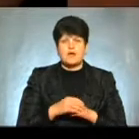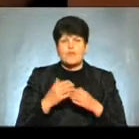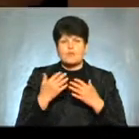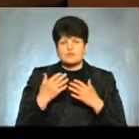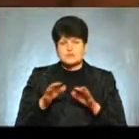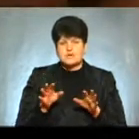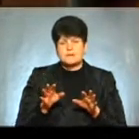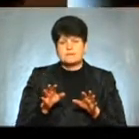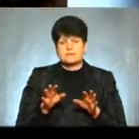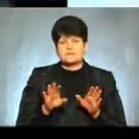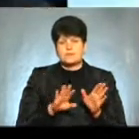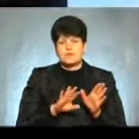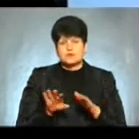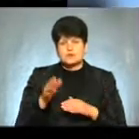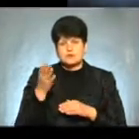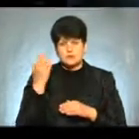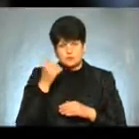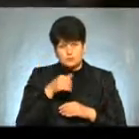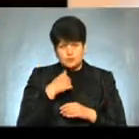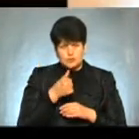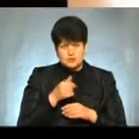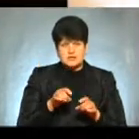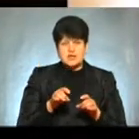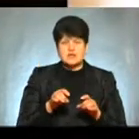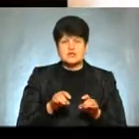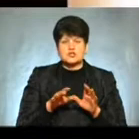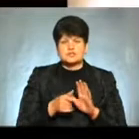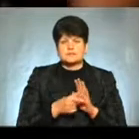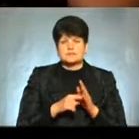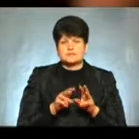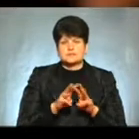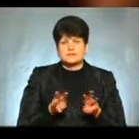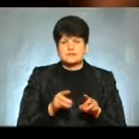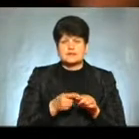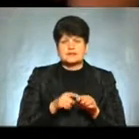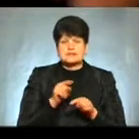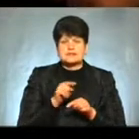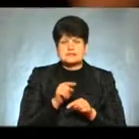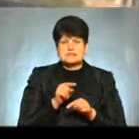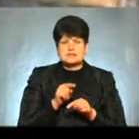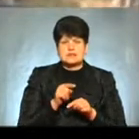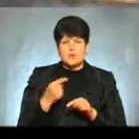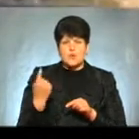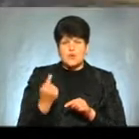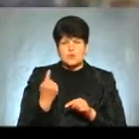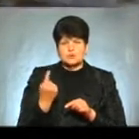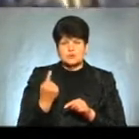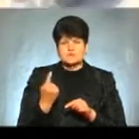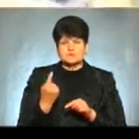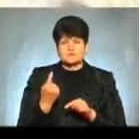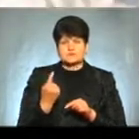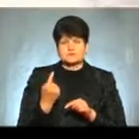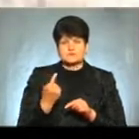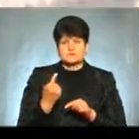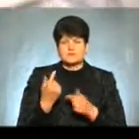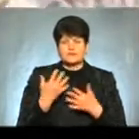позапрошлому році рішенням Кабміта Ці області вже не